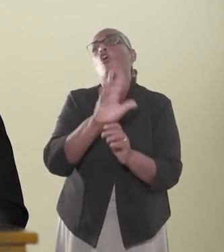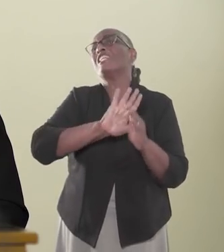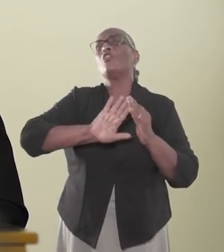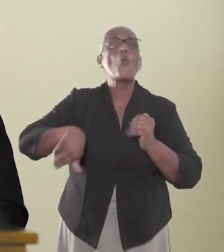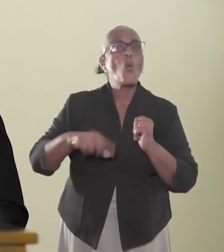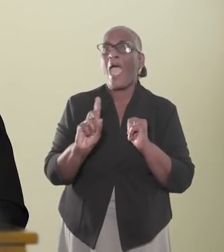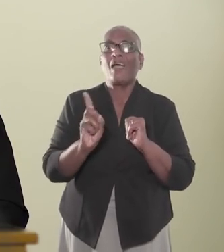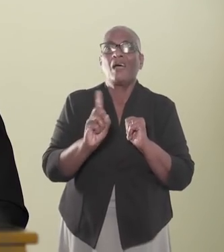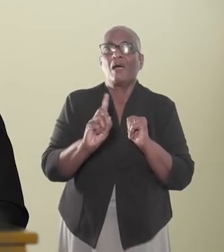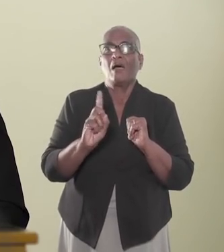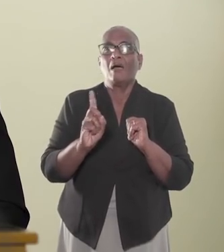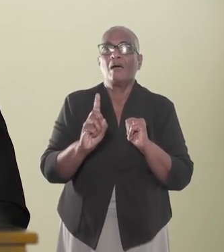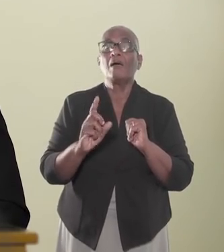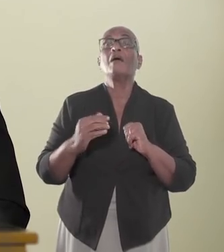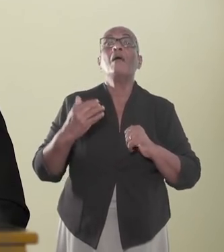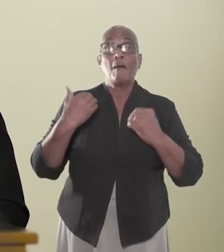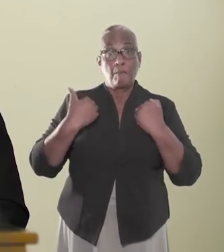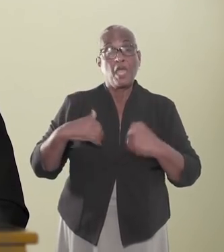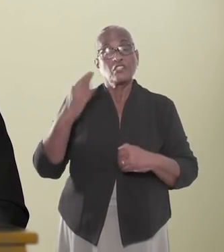nog niet voorbij.